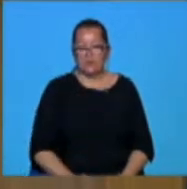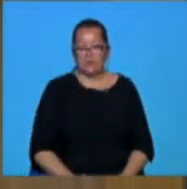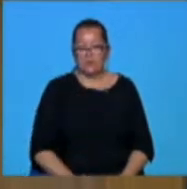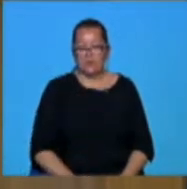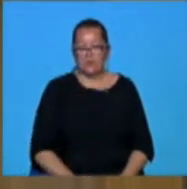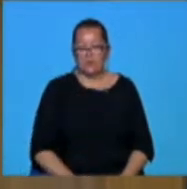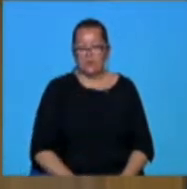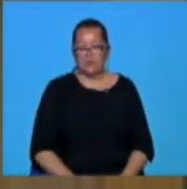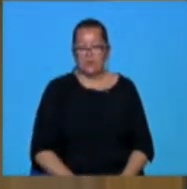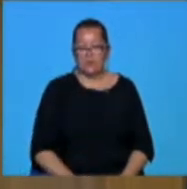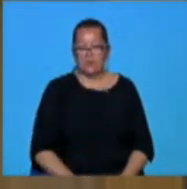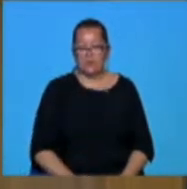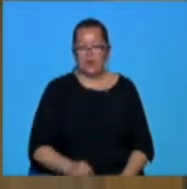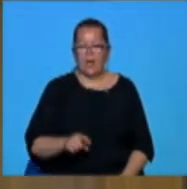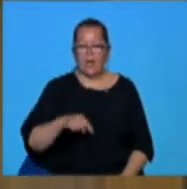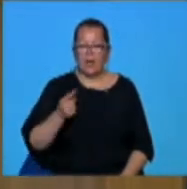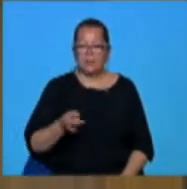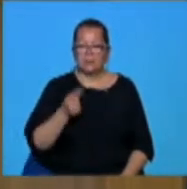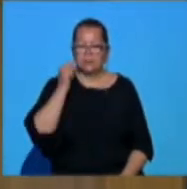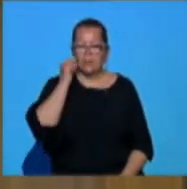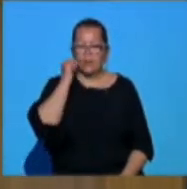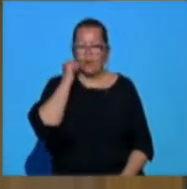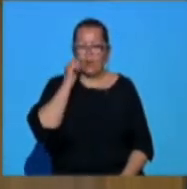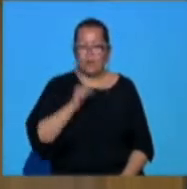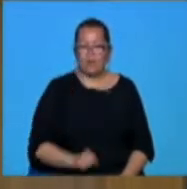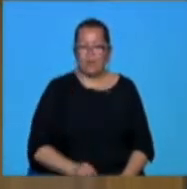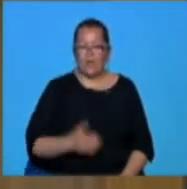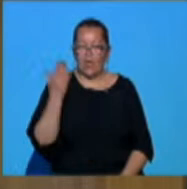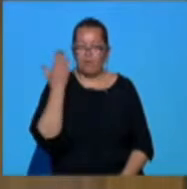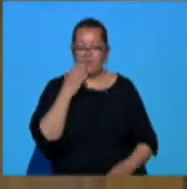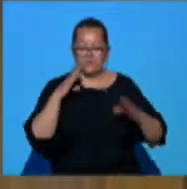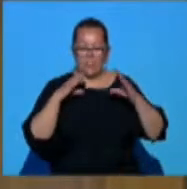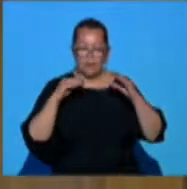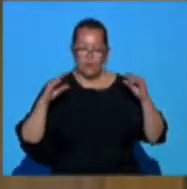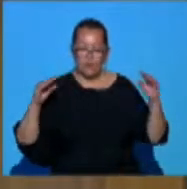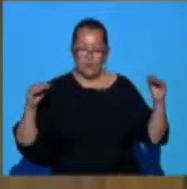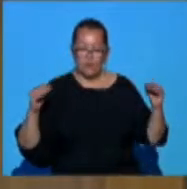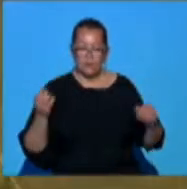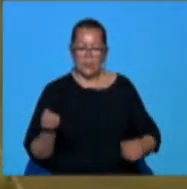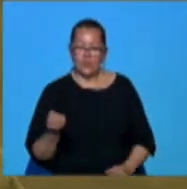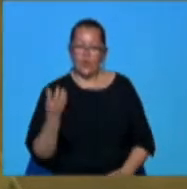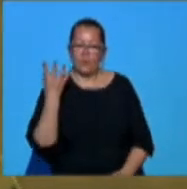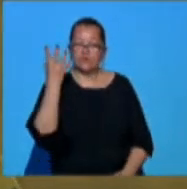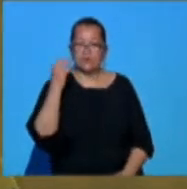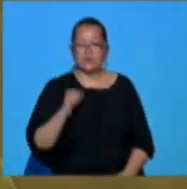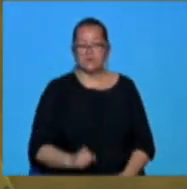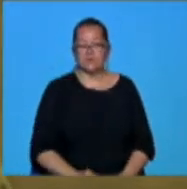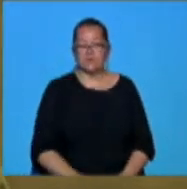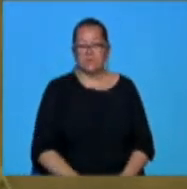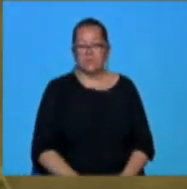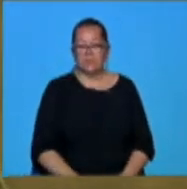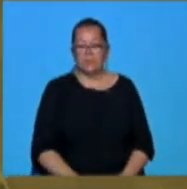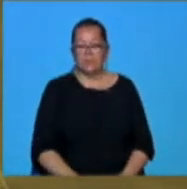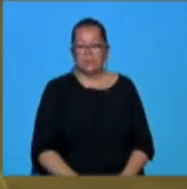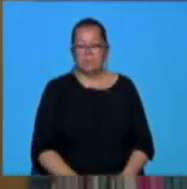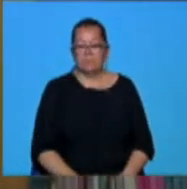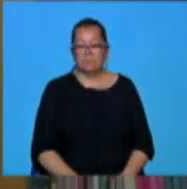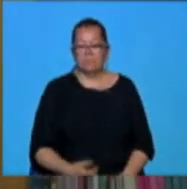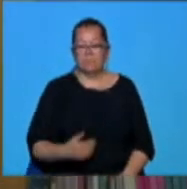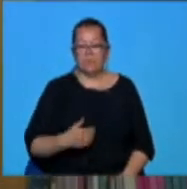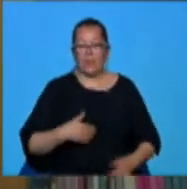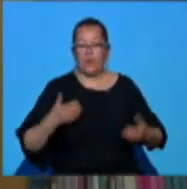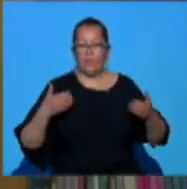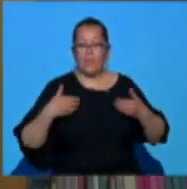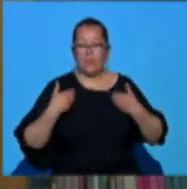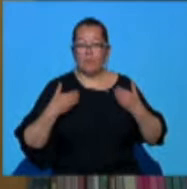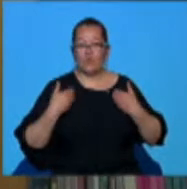descoperit alți oameni, experiențe noi și am mulțumit foarte, foarte multe lucruri. Eu, sincer, m-am